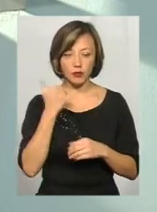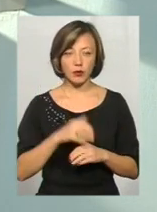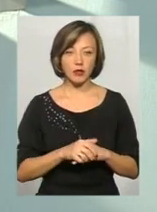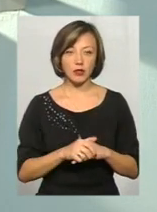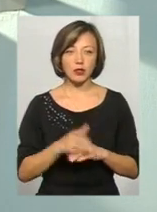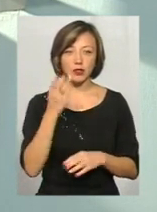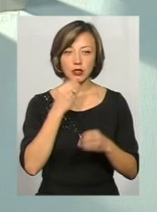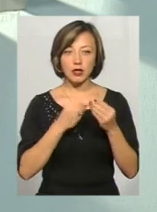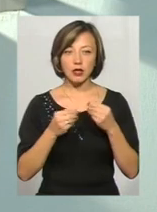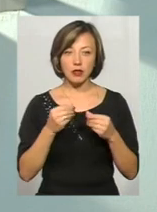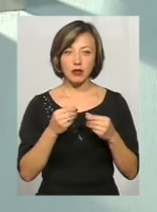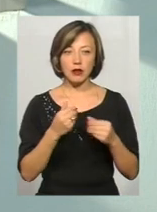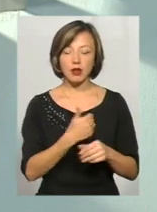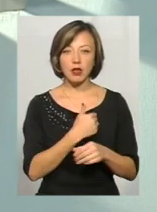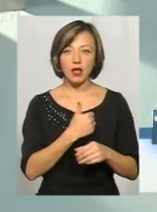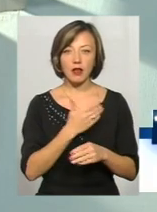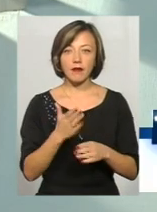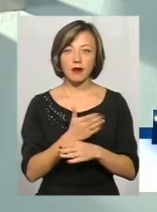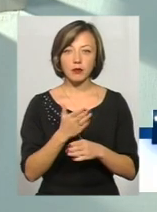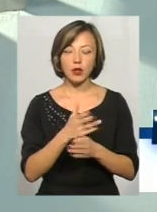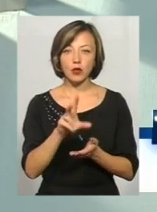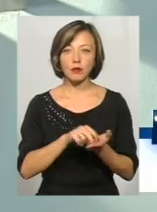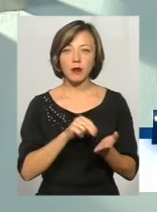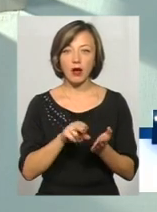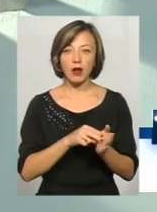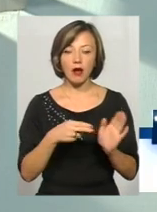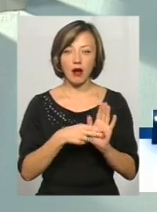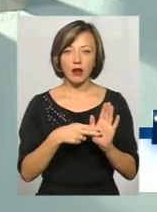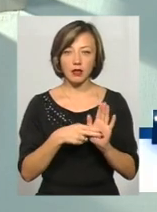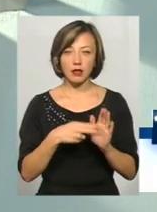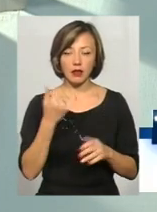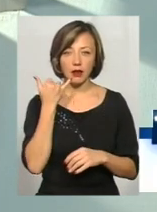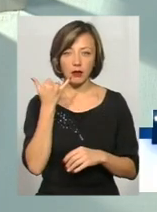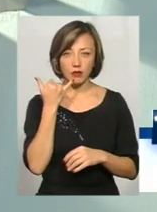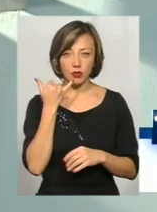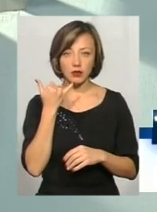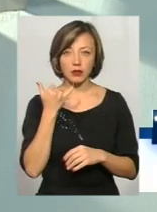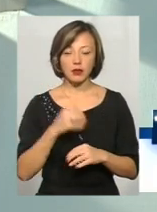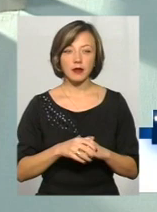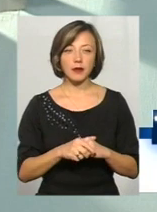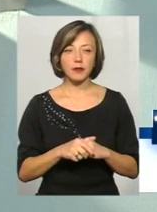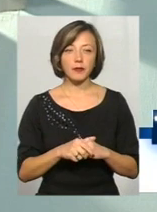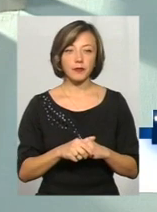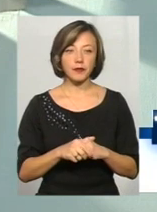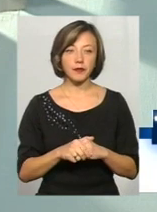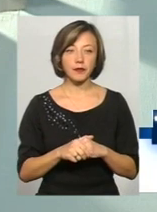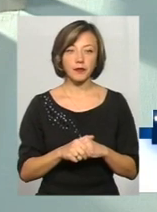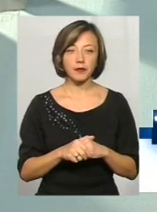Шахраї ініціюють випуск дубліката, сім-картки фінансового телефона жертви.